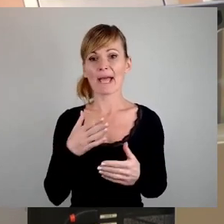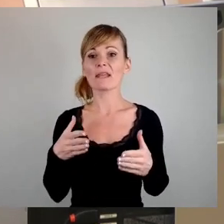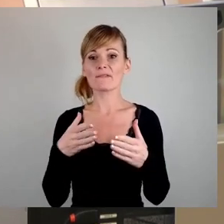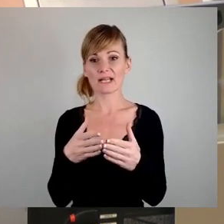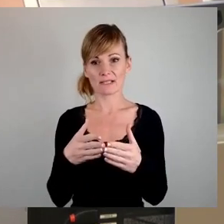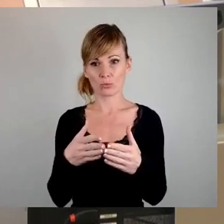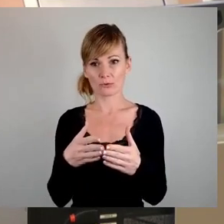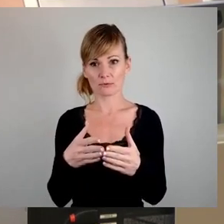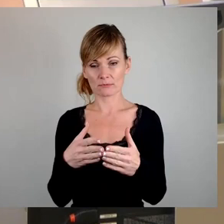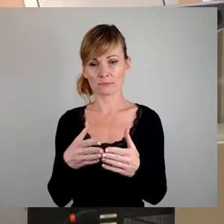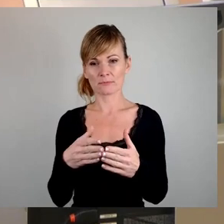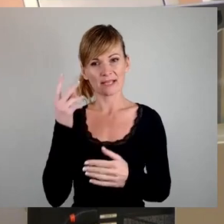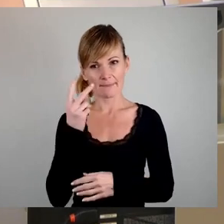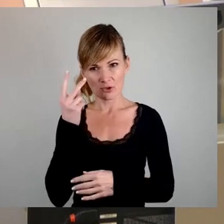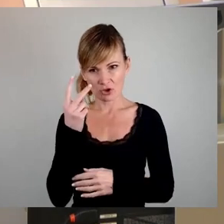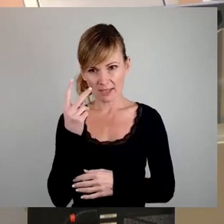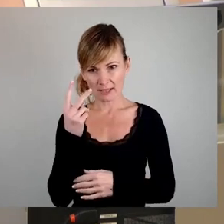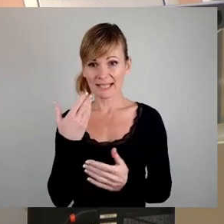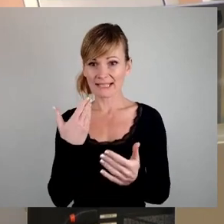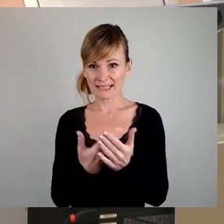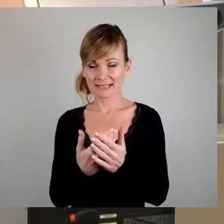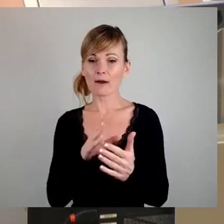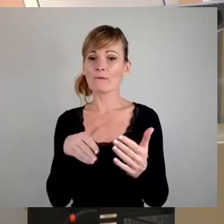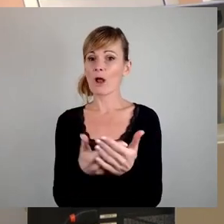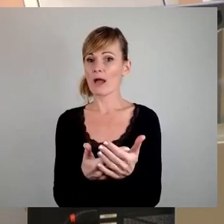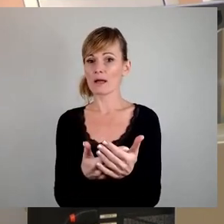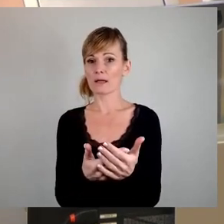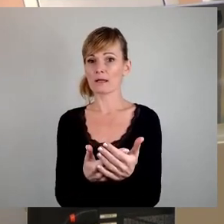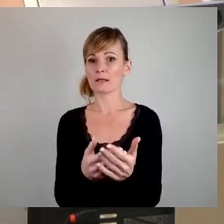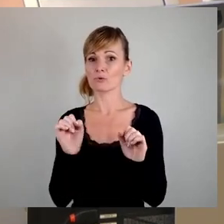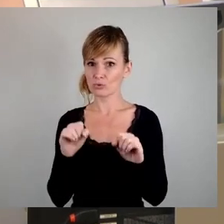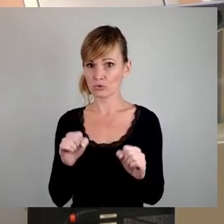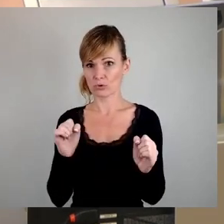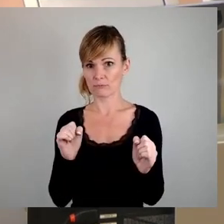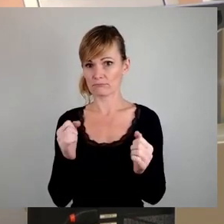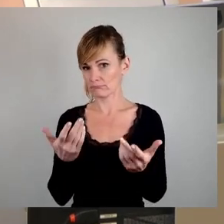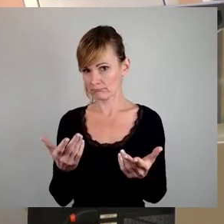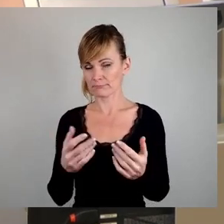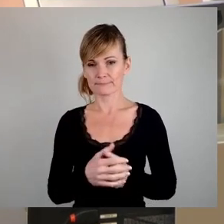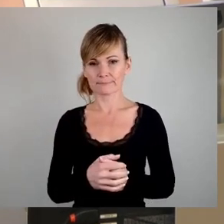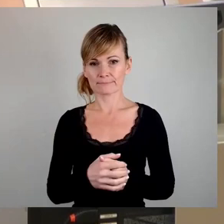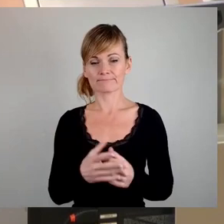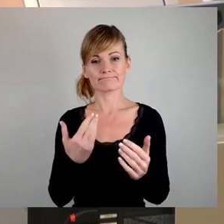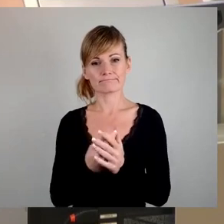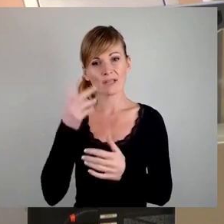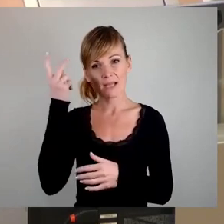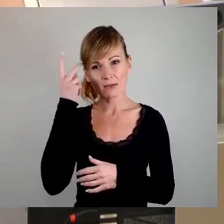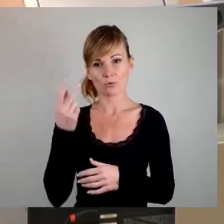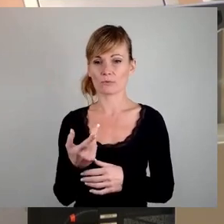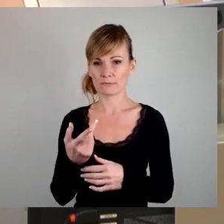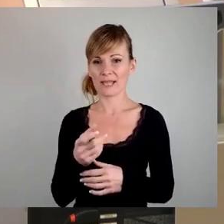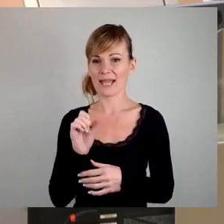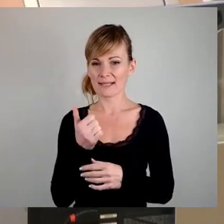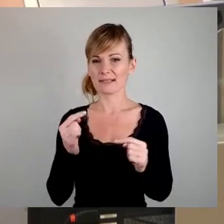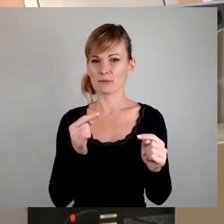dieser Vorlage heute zustimmen wird. Weil ich darf auch daran erinnern, dass am Ende die erste Diskussion über den Rückkauf